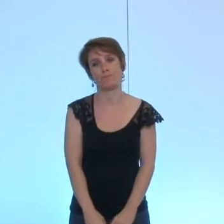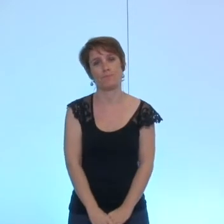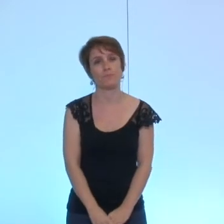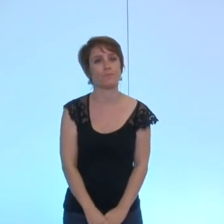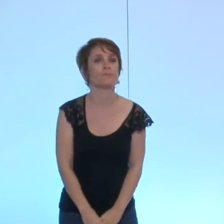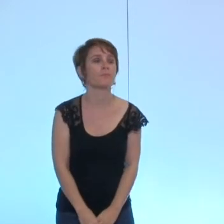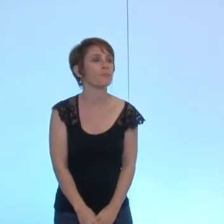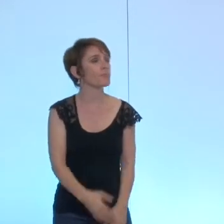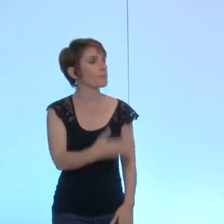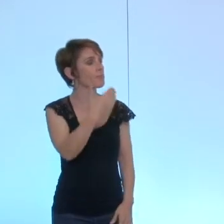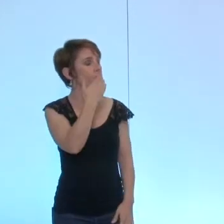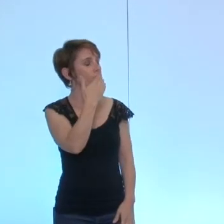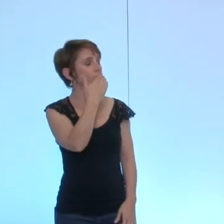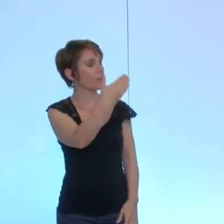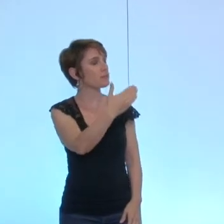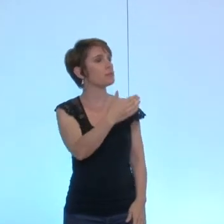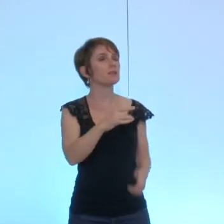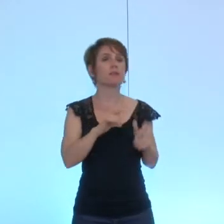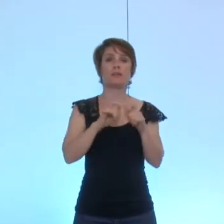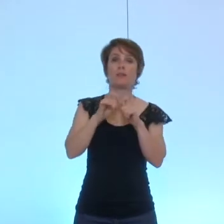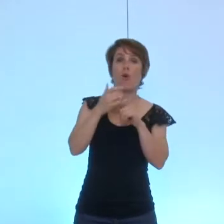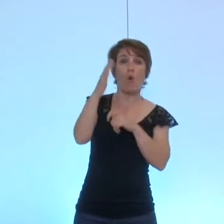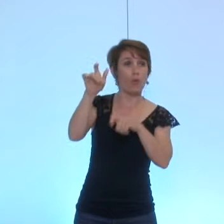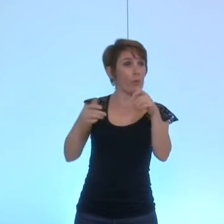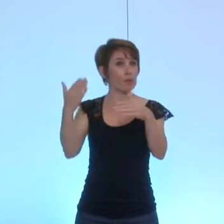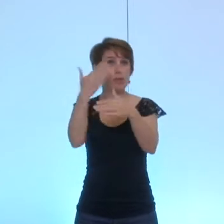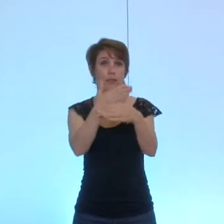merci de Noyel y-t-il d'autres prises de parole